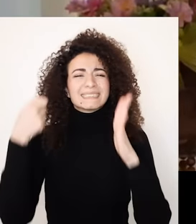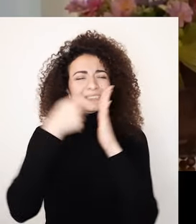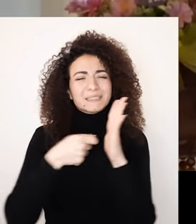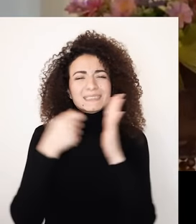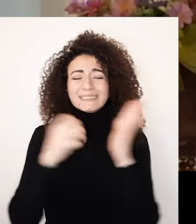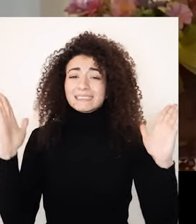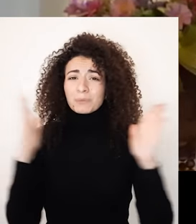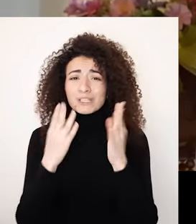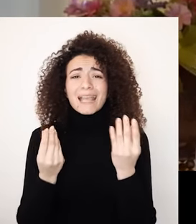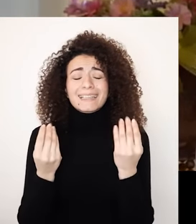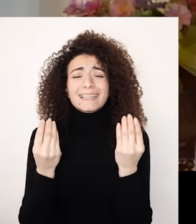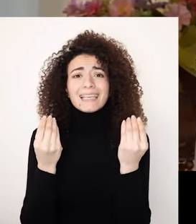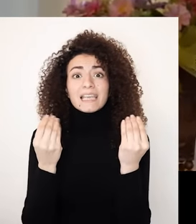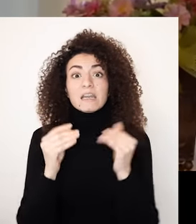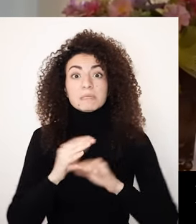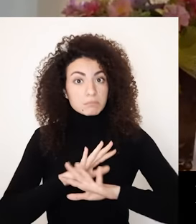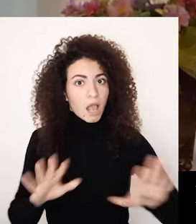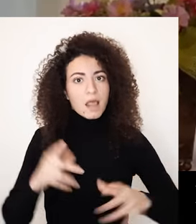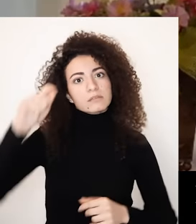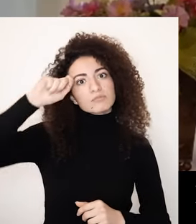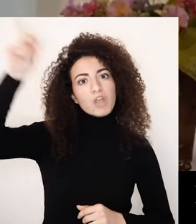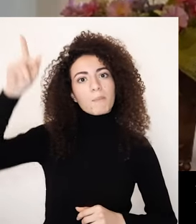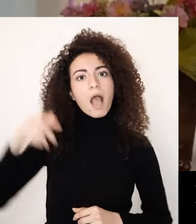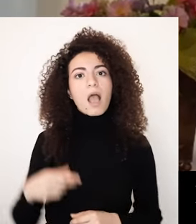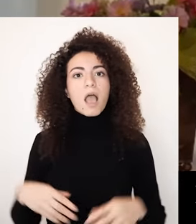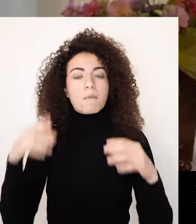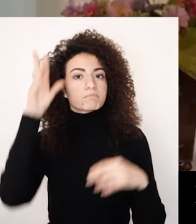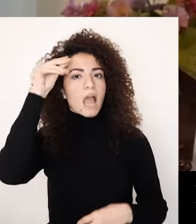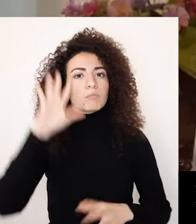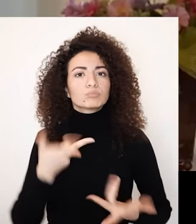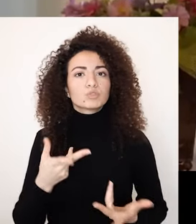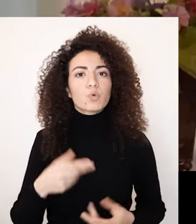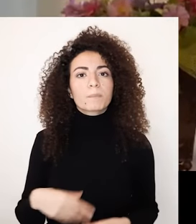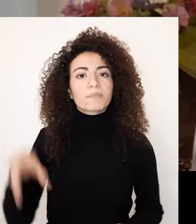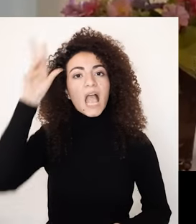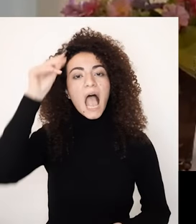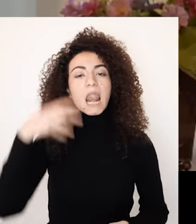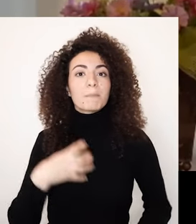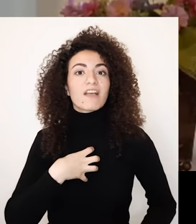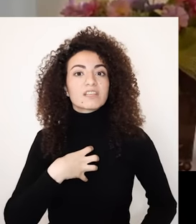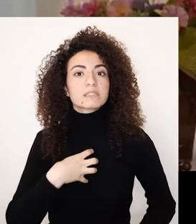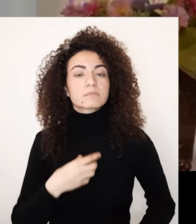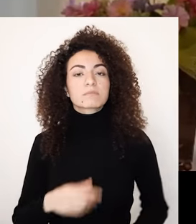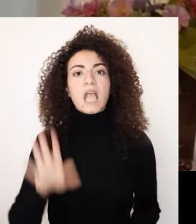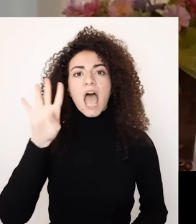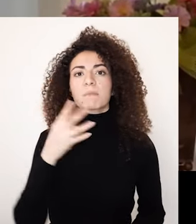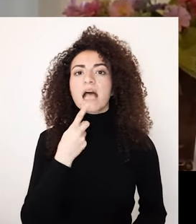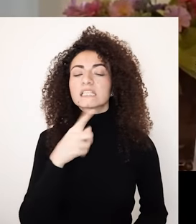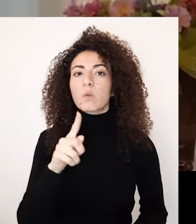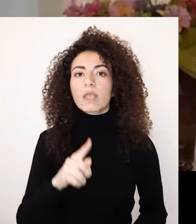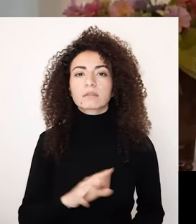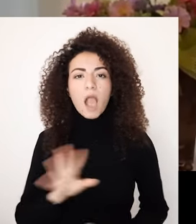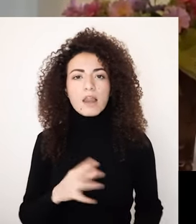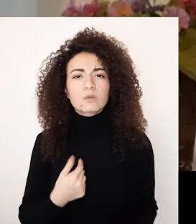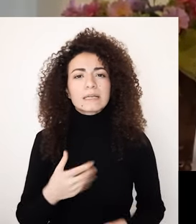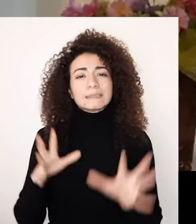والصعوبات قدرت تابع جامعة ودرست علم نفس العيادة بالجامعة لبنانية لمدة أربع سنين وكمان تمسكت